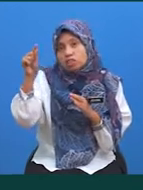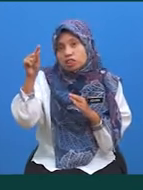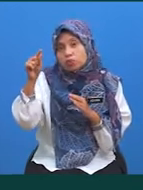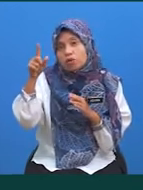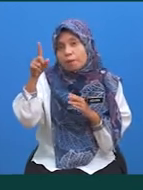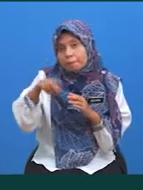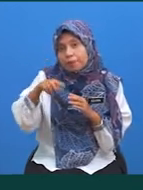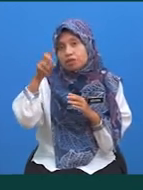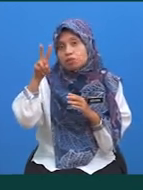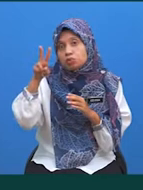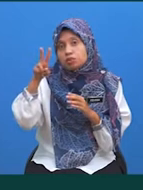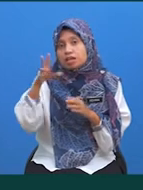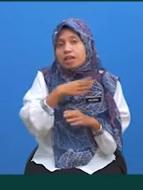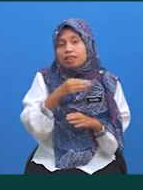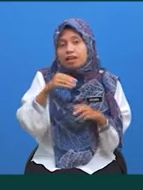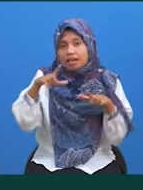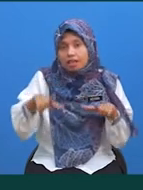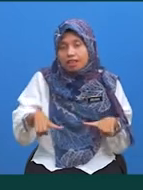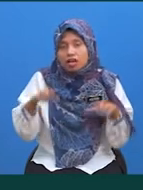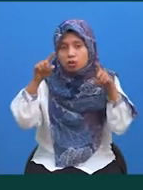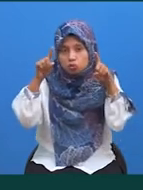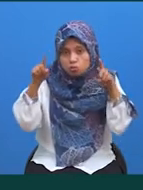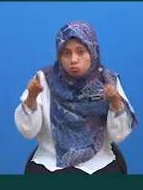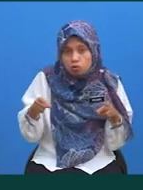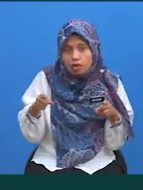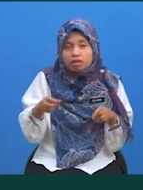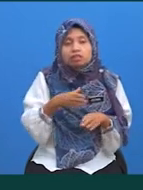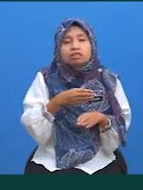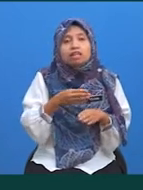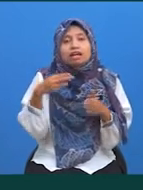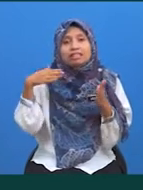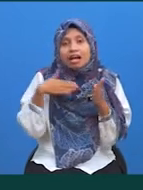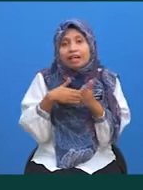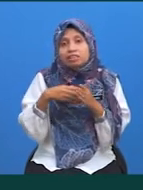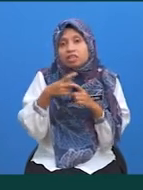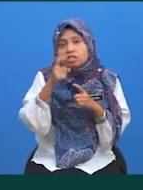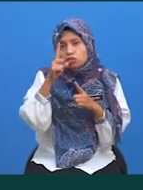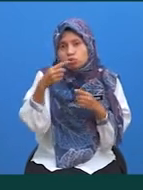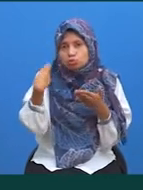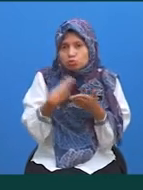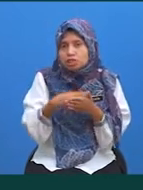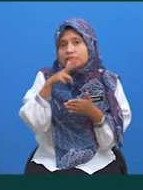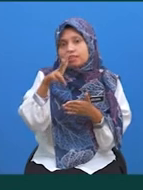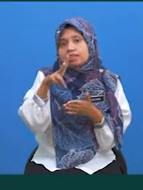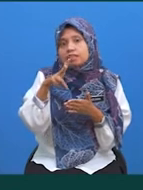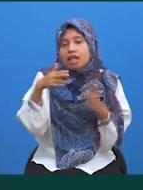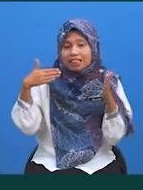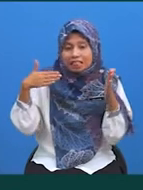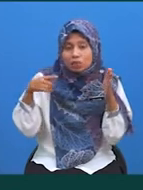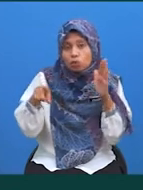per 2 Dan, letakkan kurungan serta hat dari 1 hingga 3